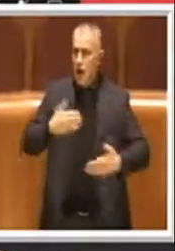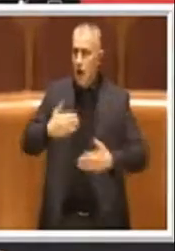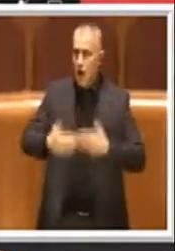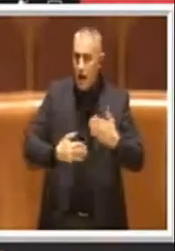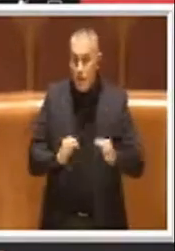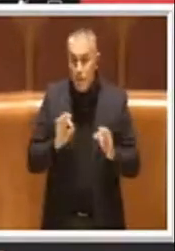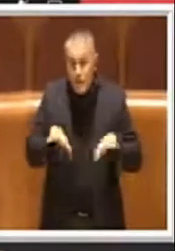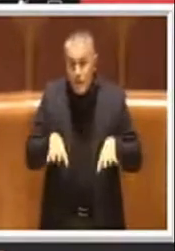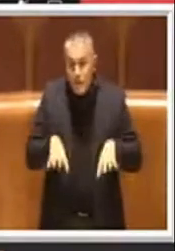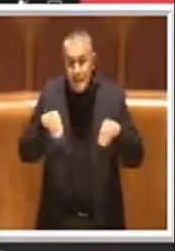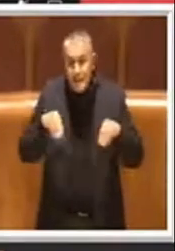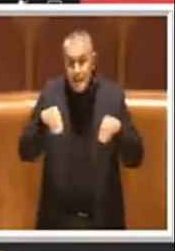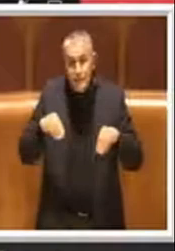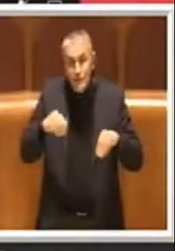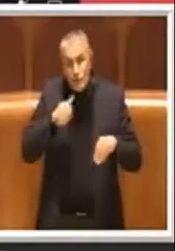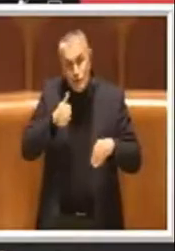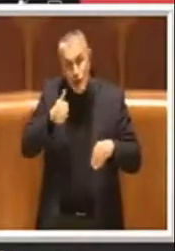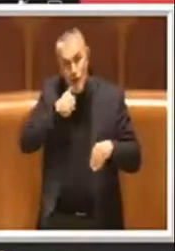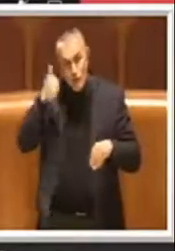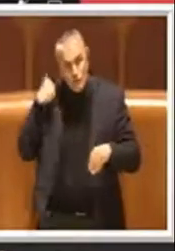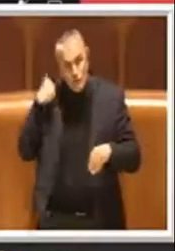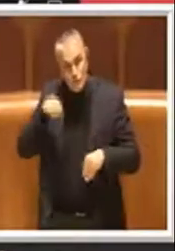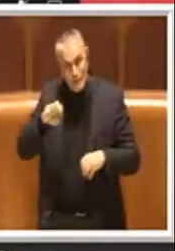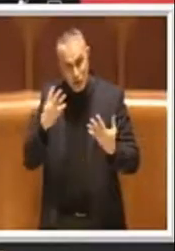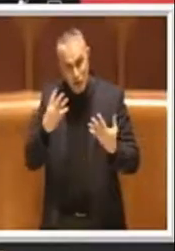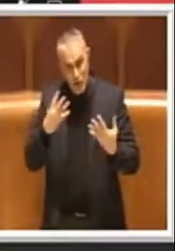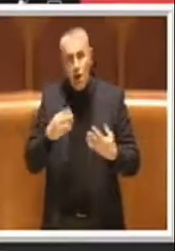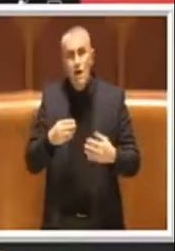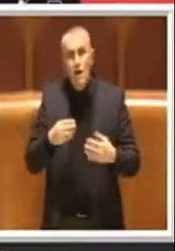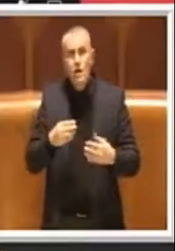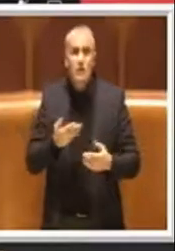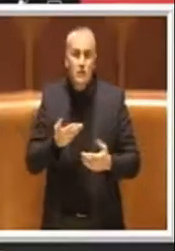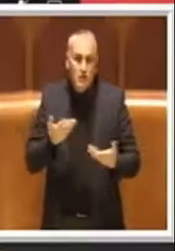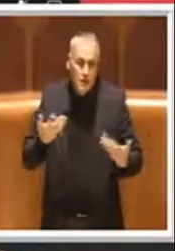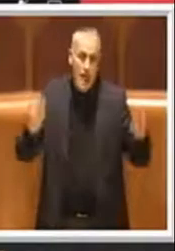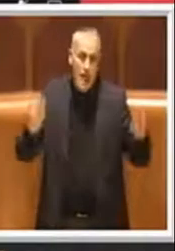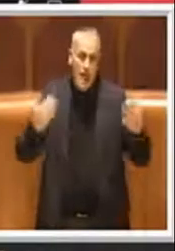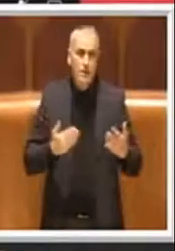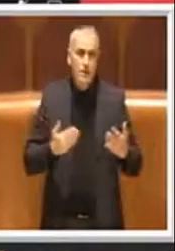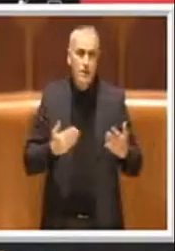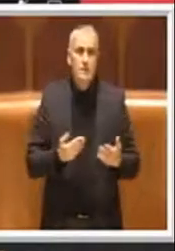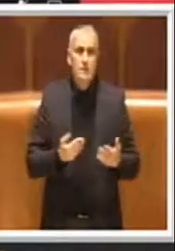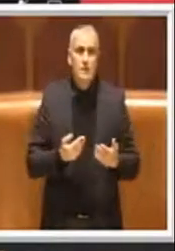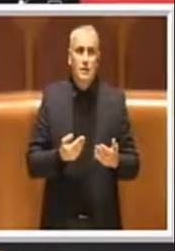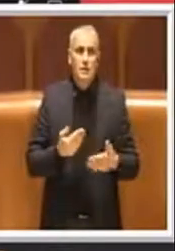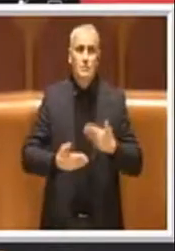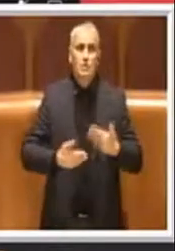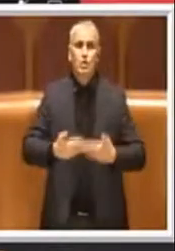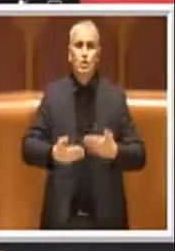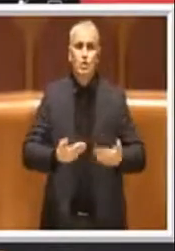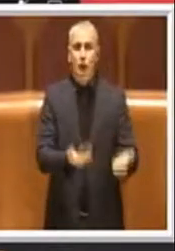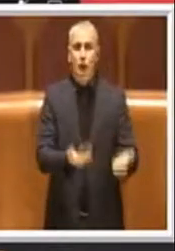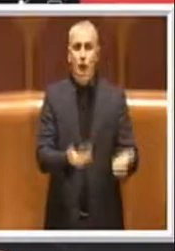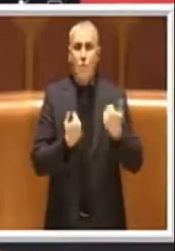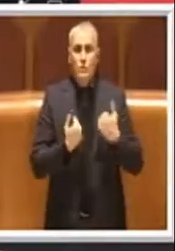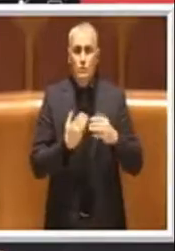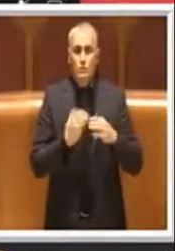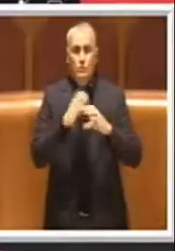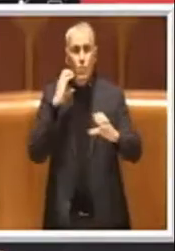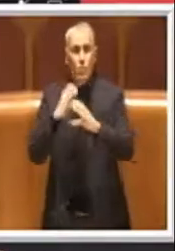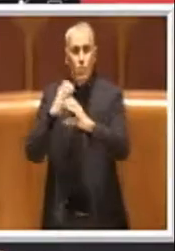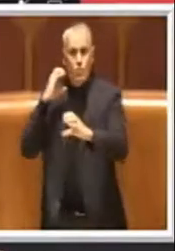agli inizi del 2019 è stato possibile acquistare i nuovi, attivare la procedura di acquisto dei nuovi autobus che sono